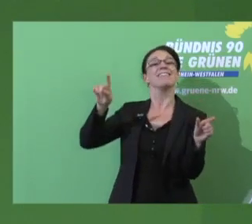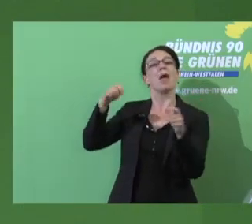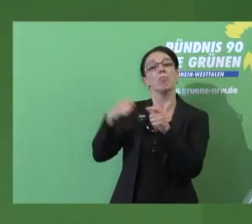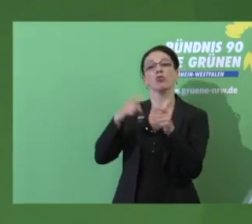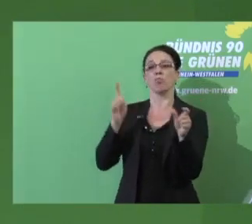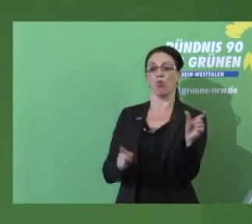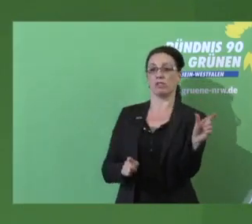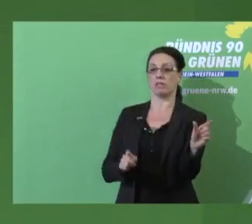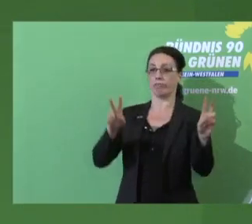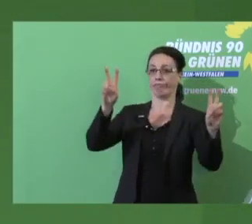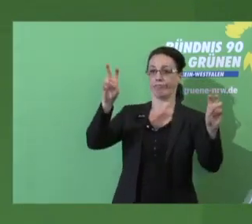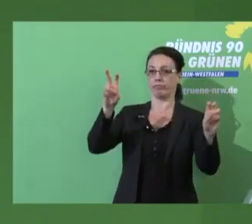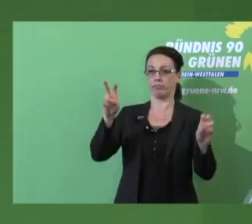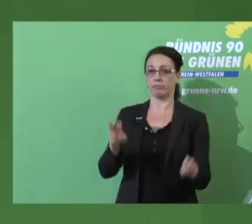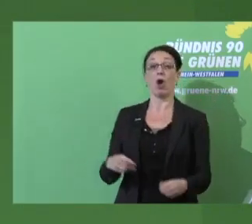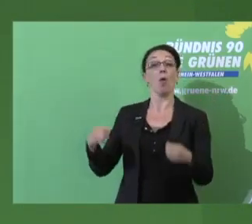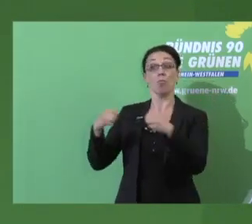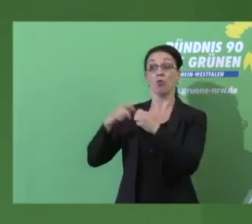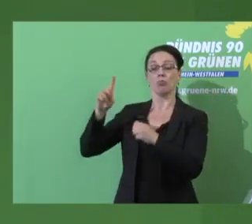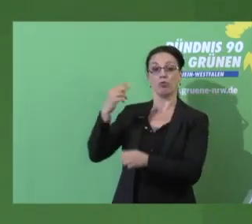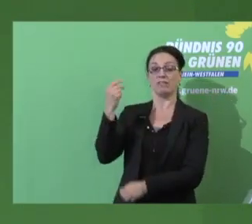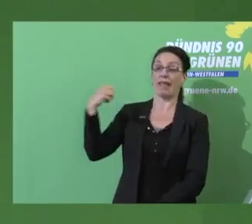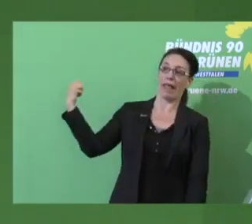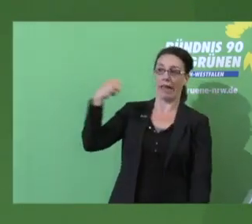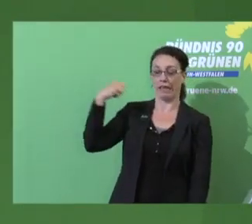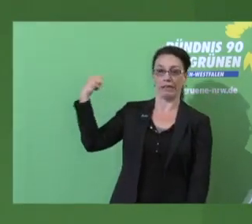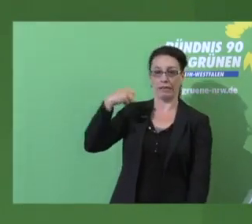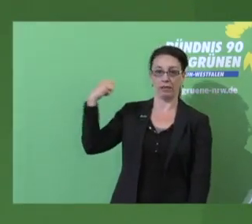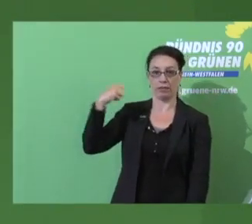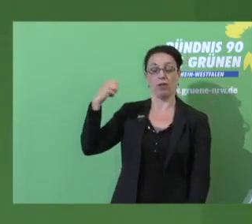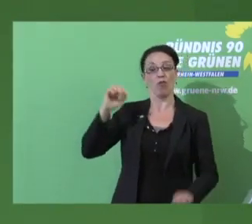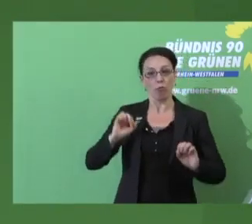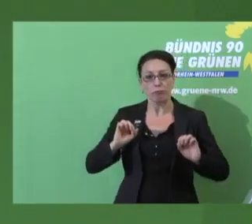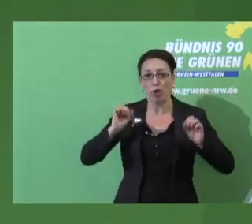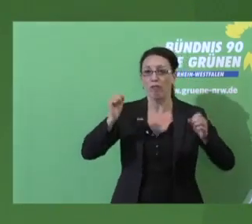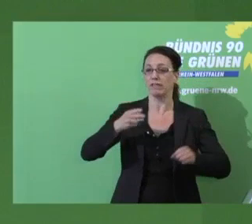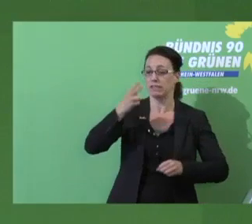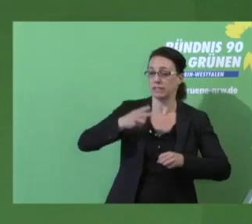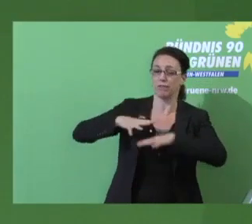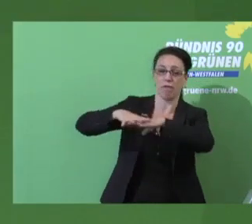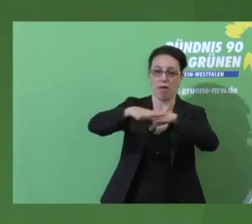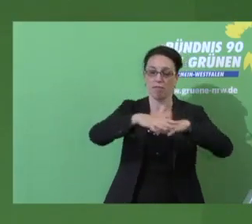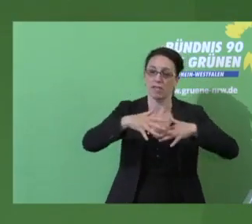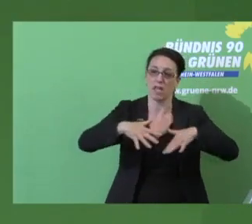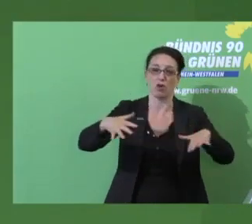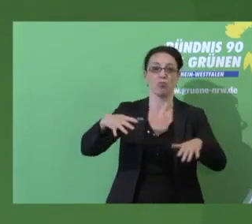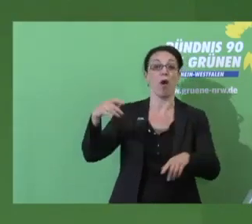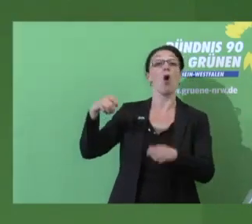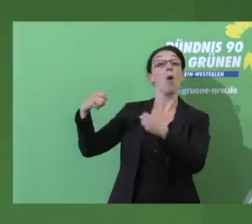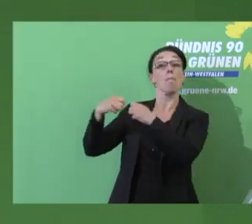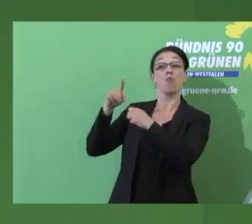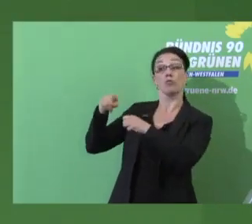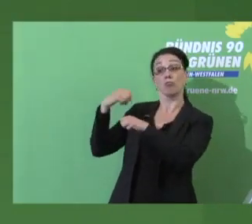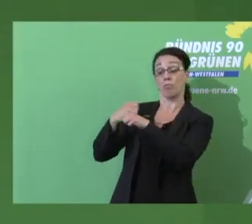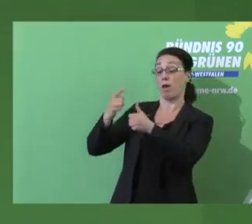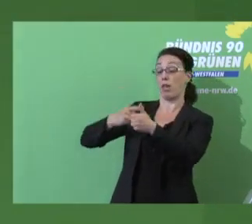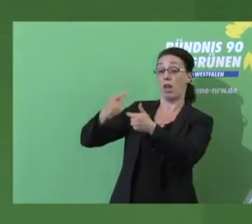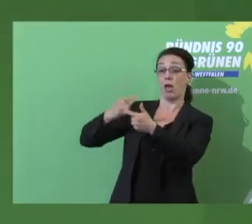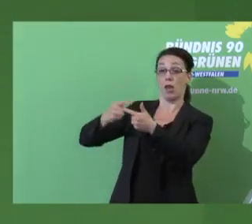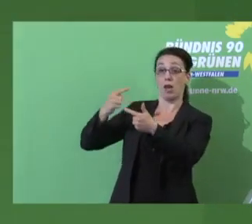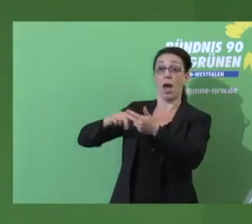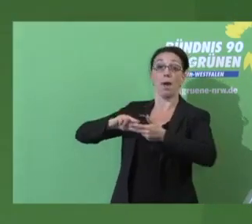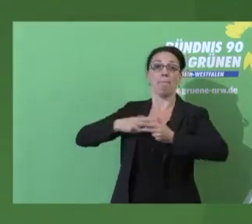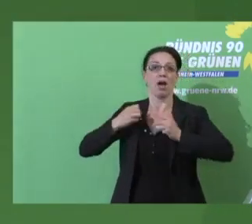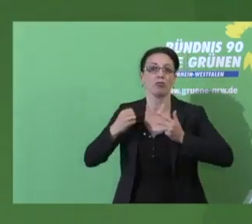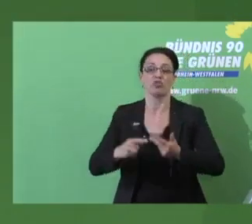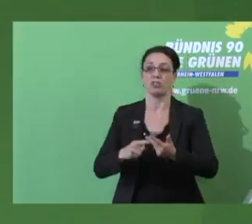weiterhin Geld in die Hand nehmen für eine Innovationsoffensive, für den Erhalt der Netze. Der Bund soll die Entflechtungsmittel weiterführen und Planungssicherheit schaffen.